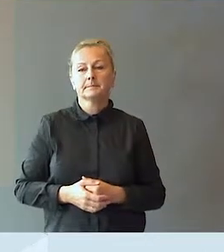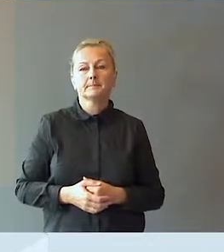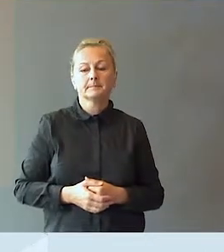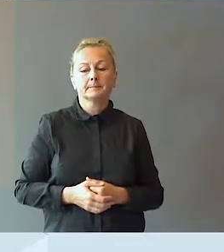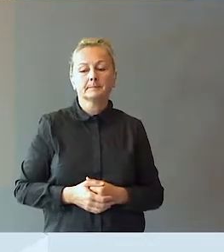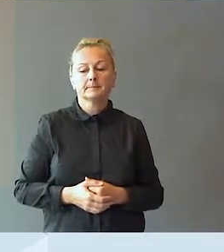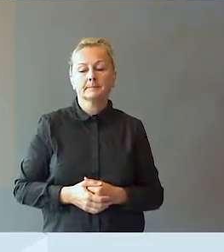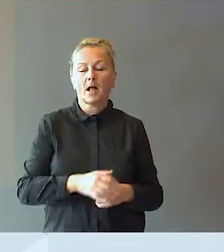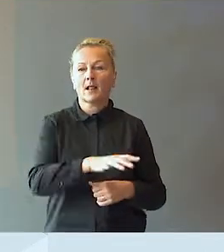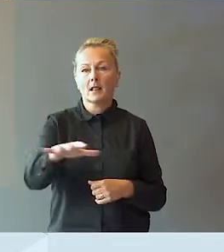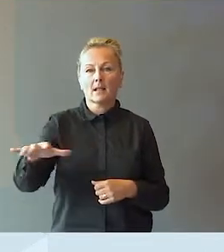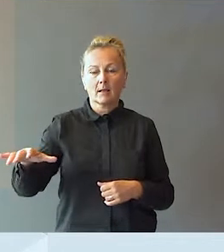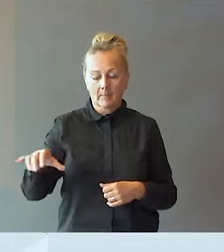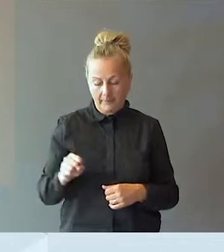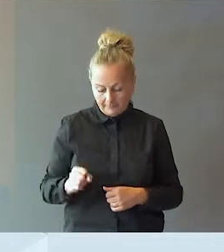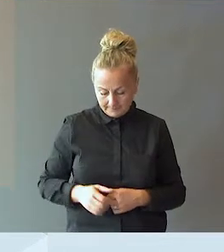Velkommen alle sammen.